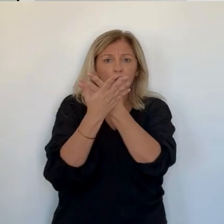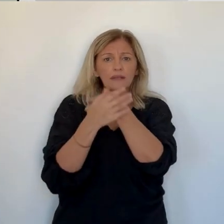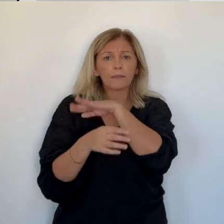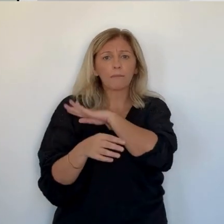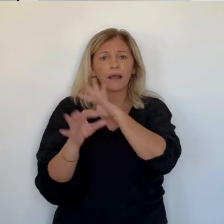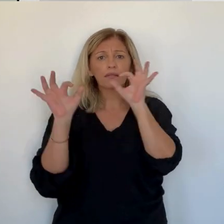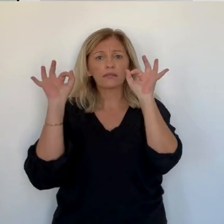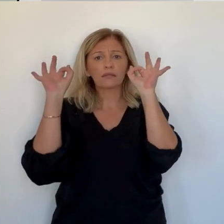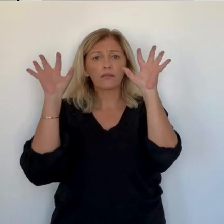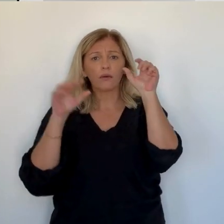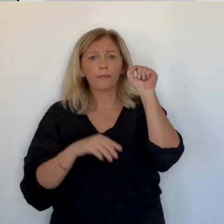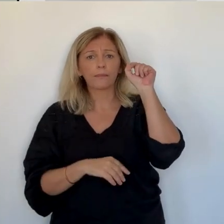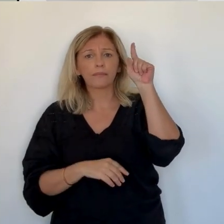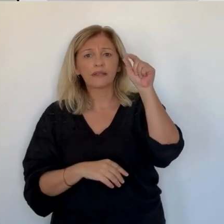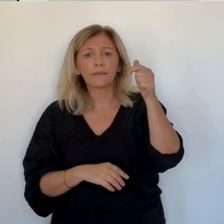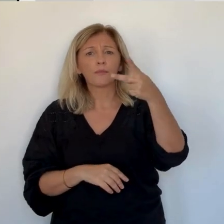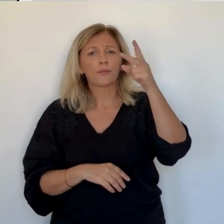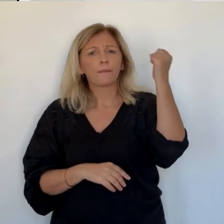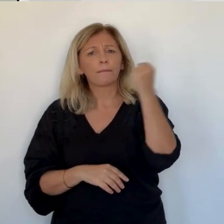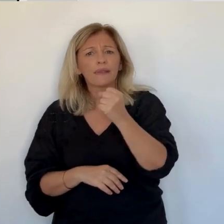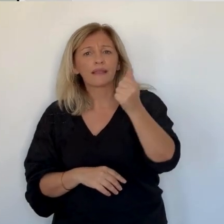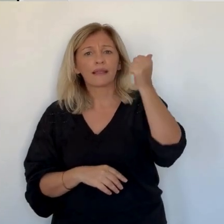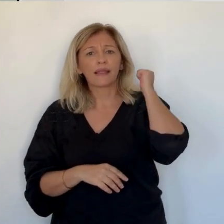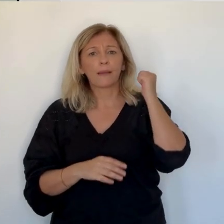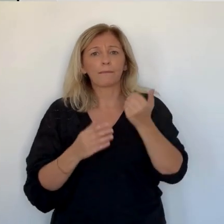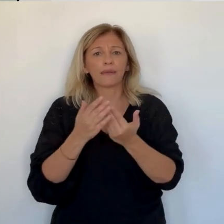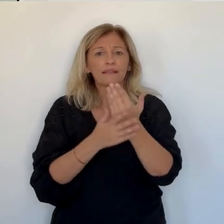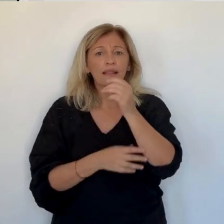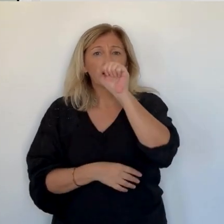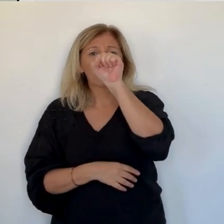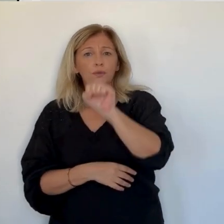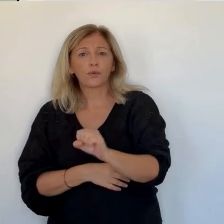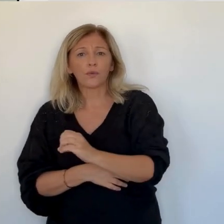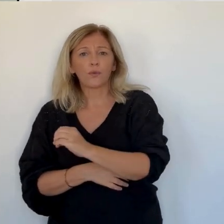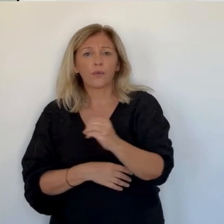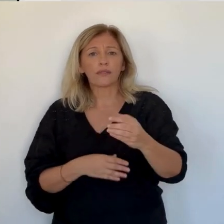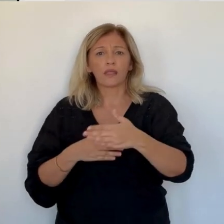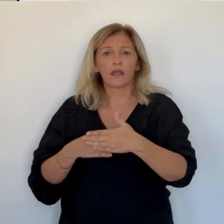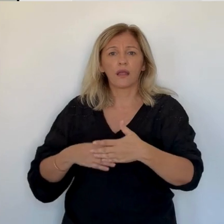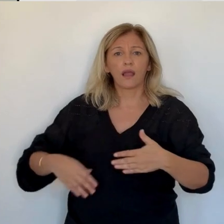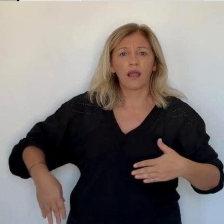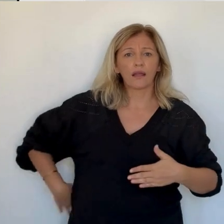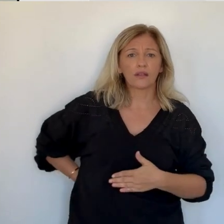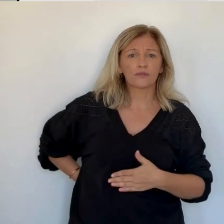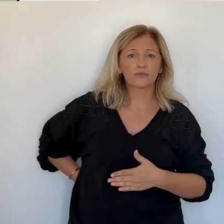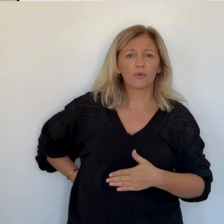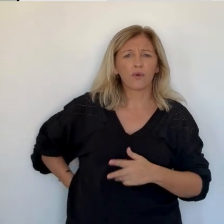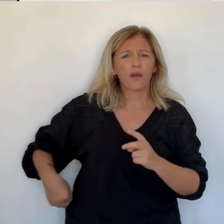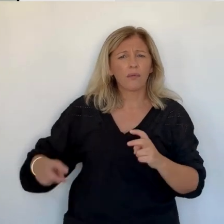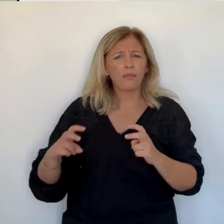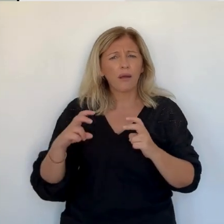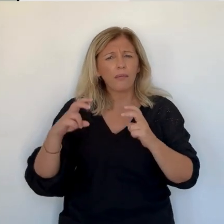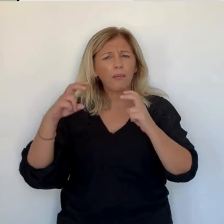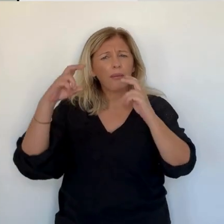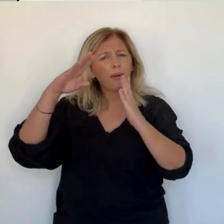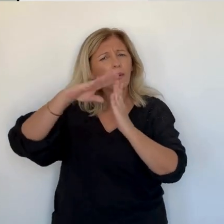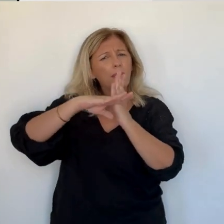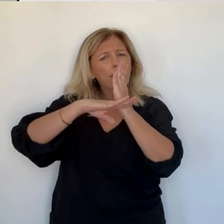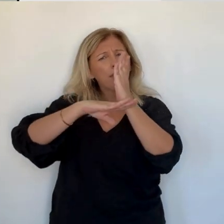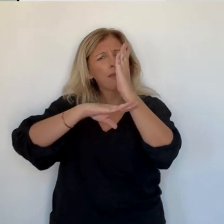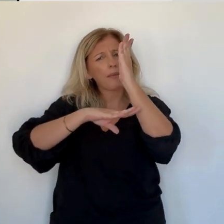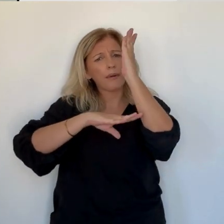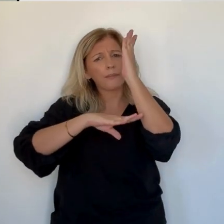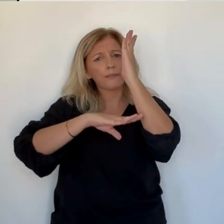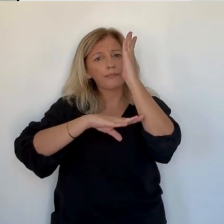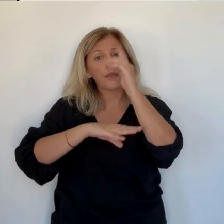hier matin de façon très très forte dans le sud-ouest de l'île. Essentiellement sur la zone d'Ajaccio. On a eu des valeurs très